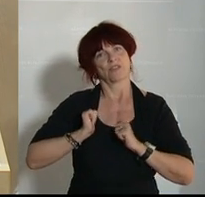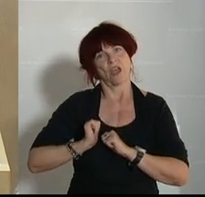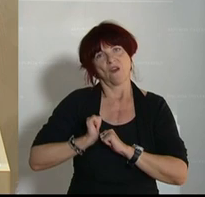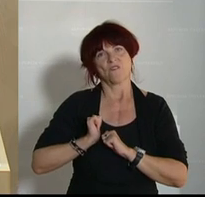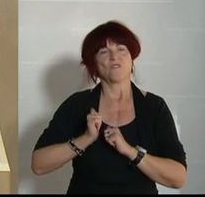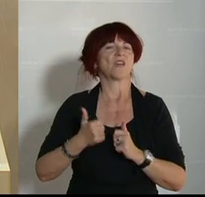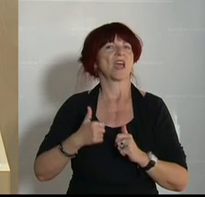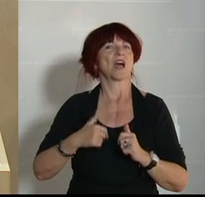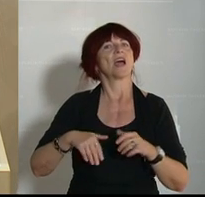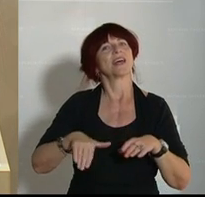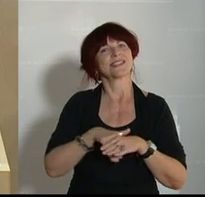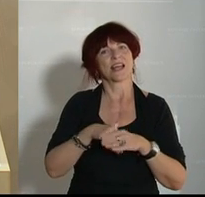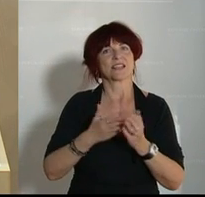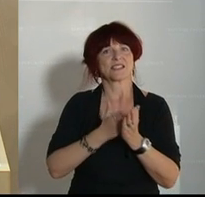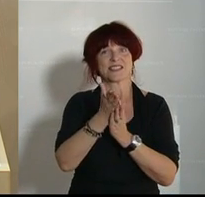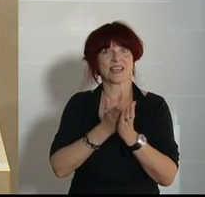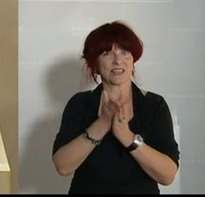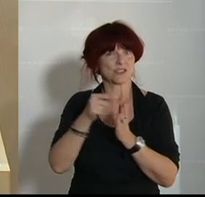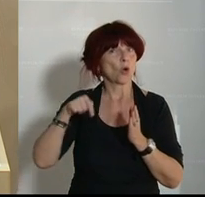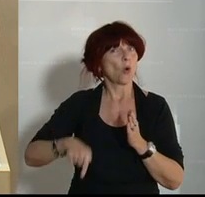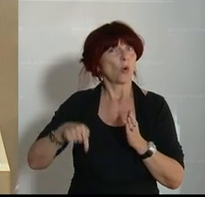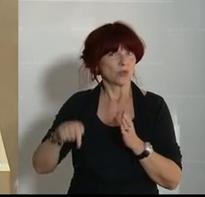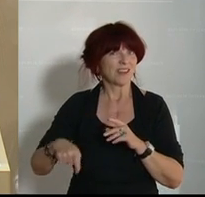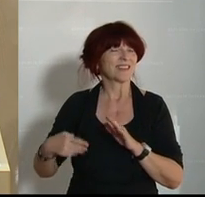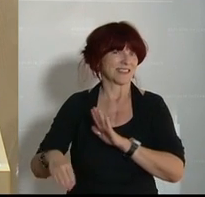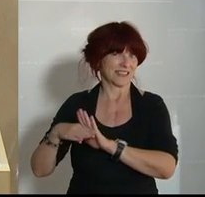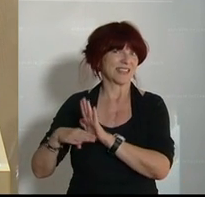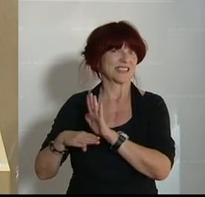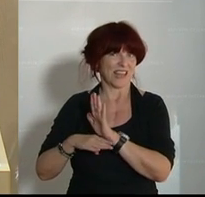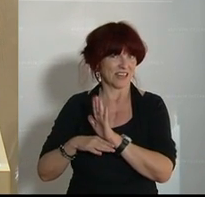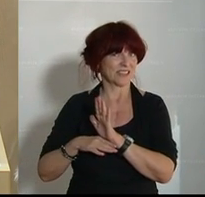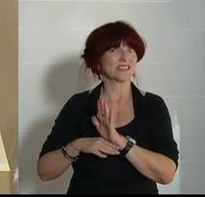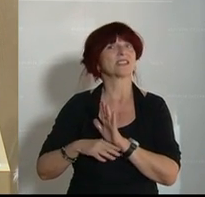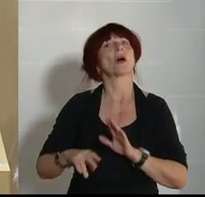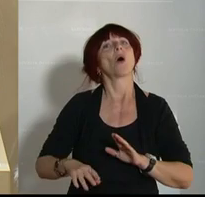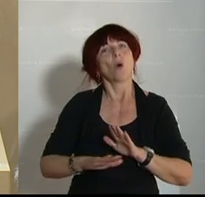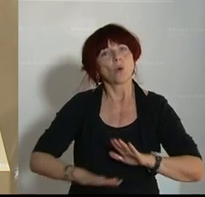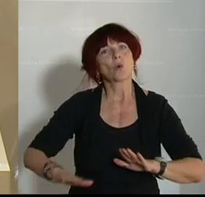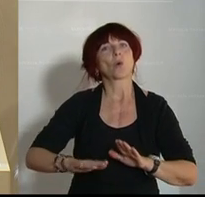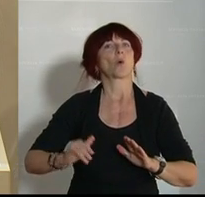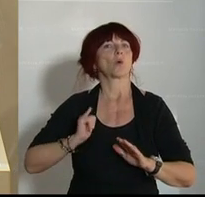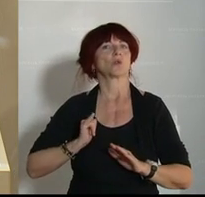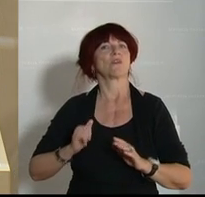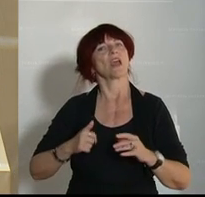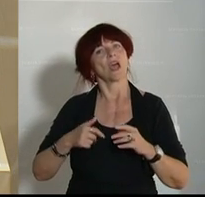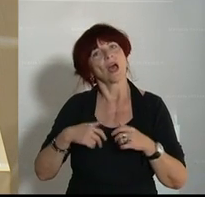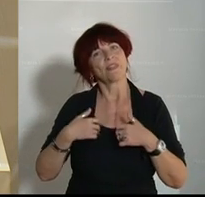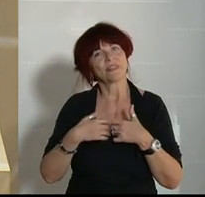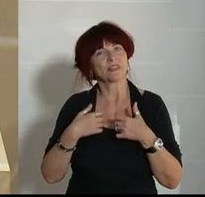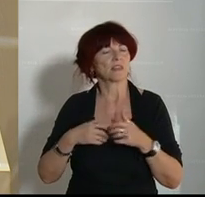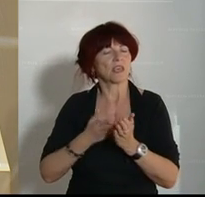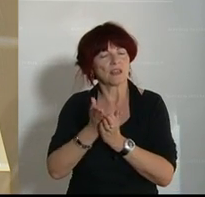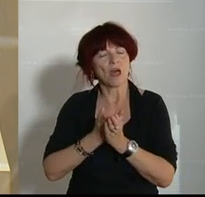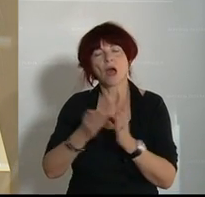Heeresgebührengesetz. Und diese sieht für Zivil- und Grundwehrdiener ähnliche Regelungen vor, ebenso wie für freiwillige